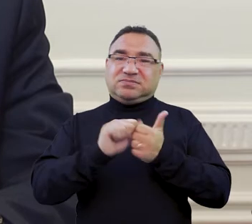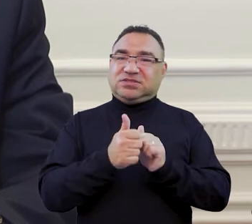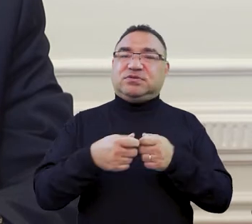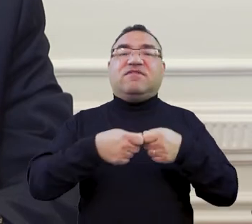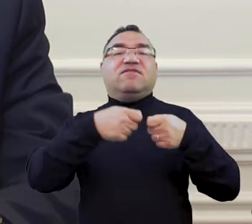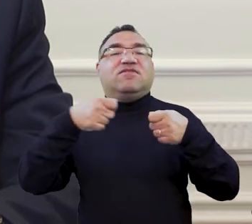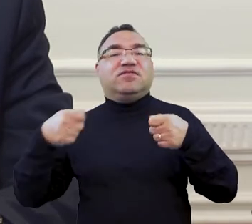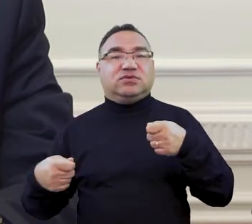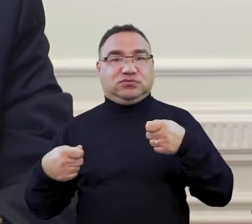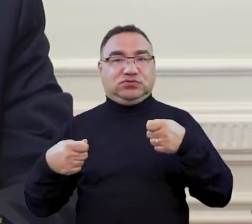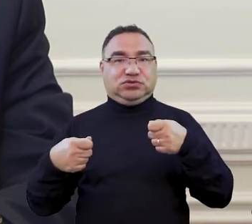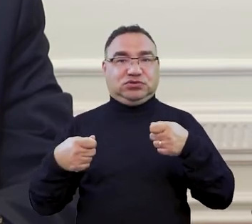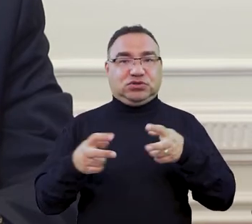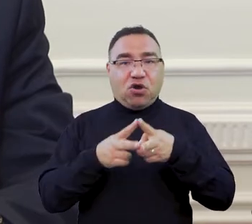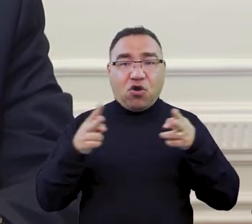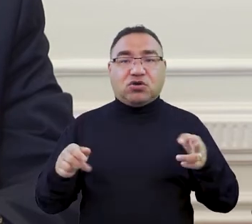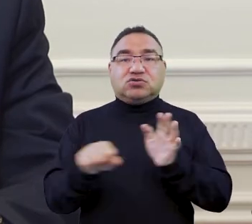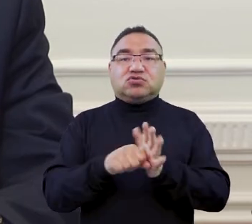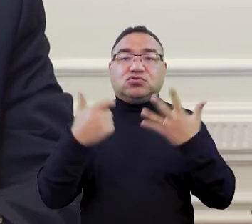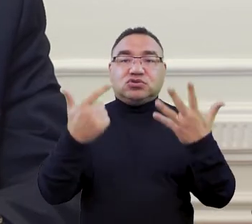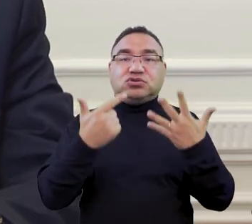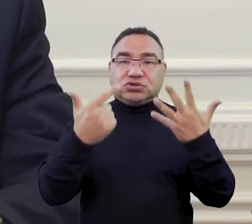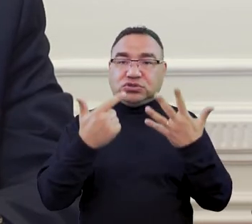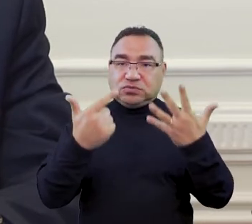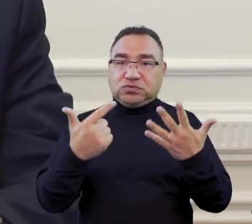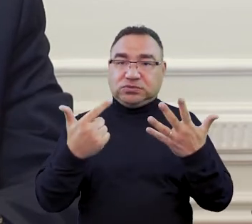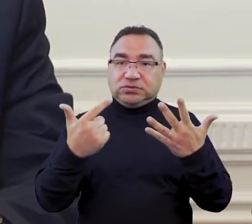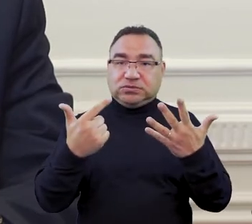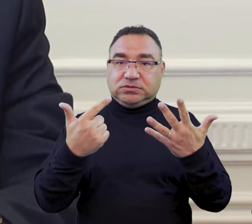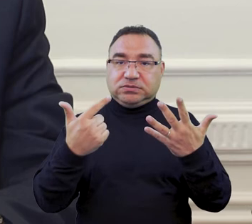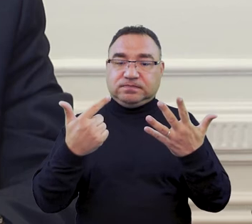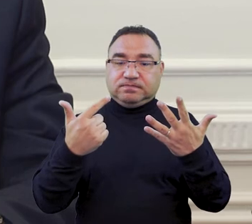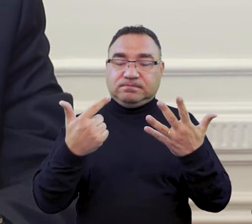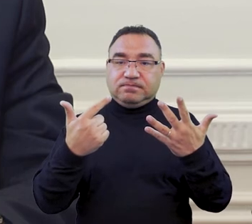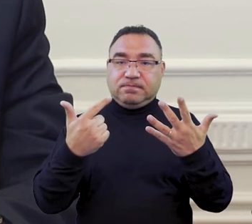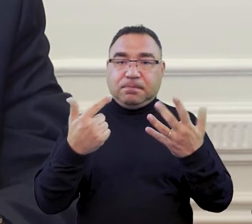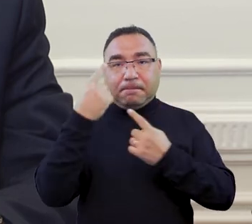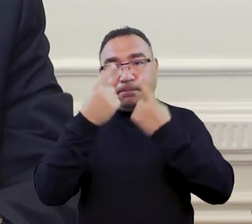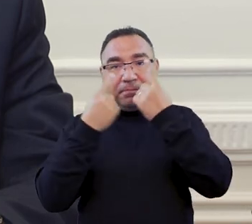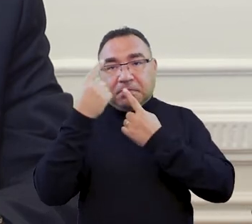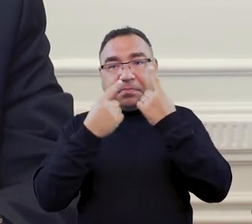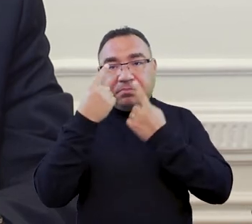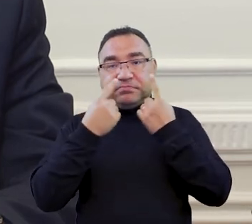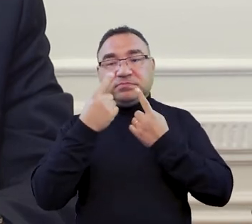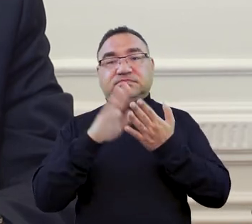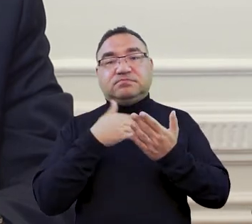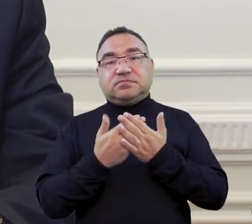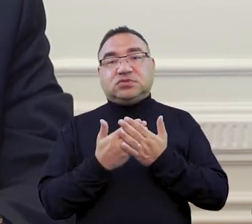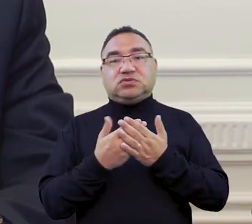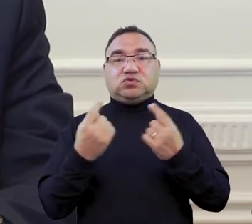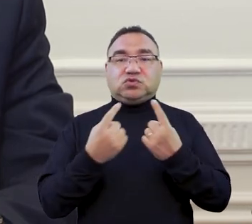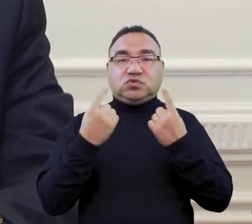ten okres przysługiwania świadczeń do 7 lat. Szczególnie tutaj mam na myśli ten